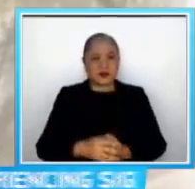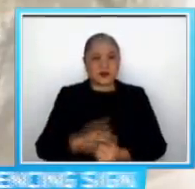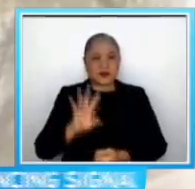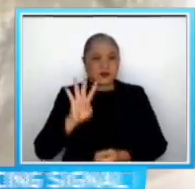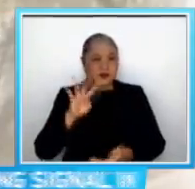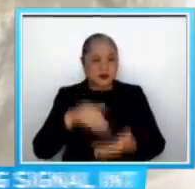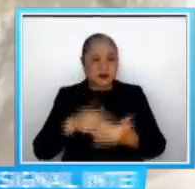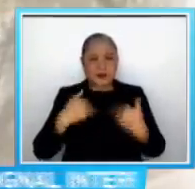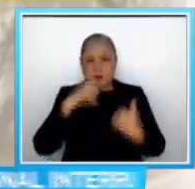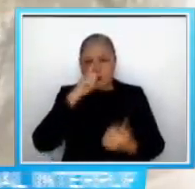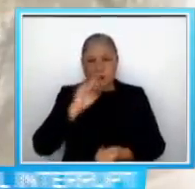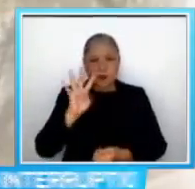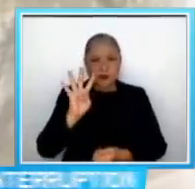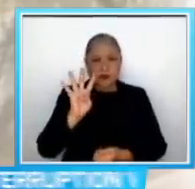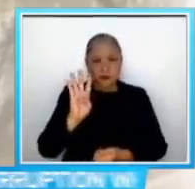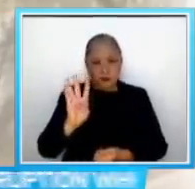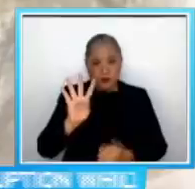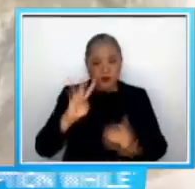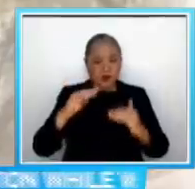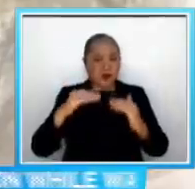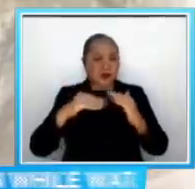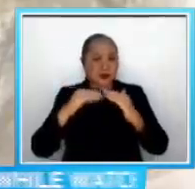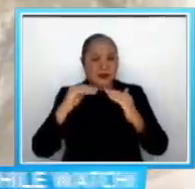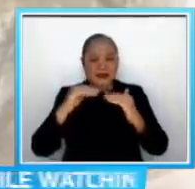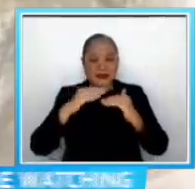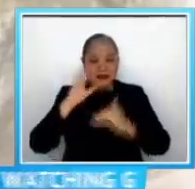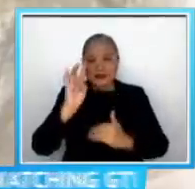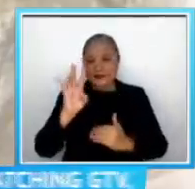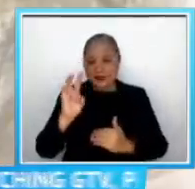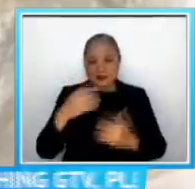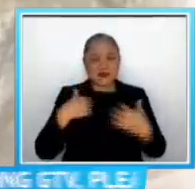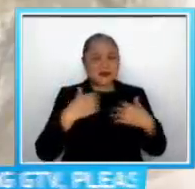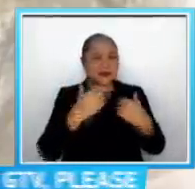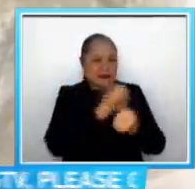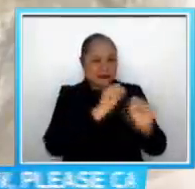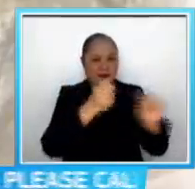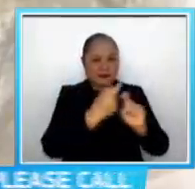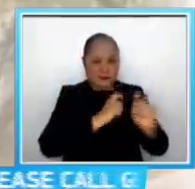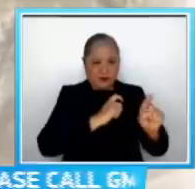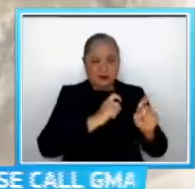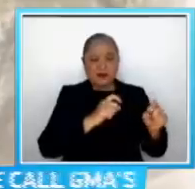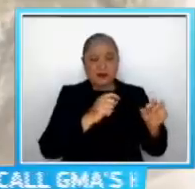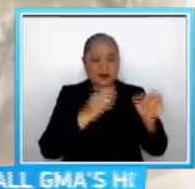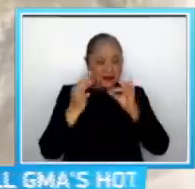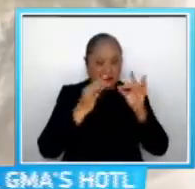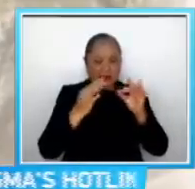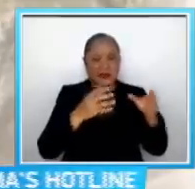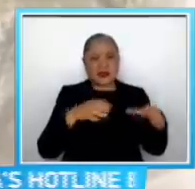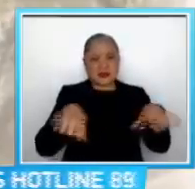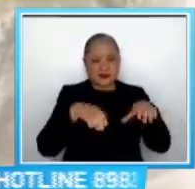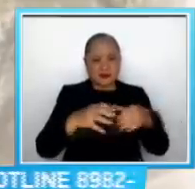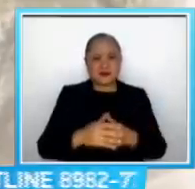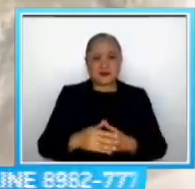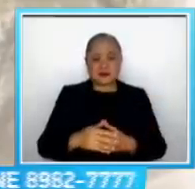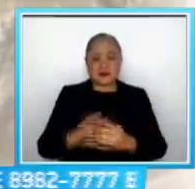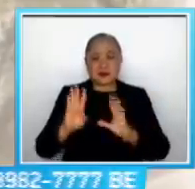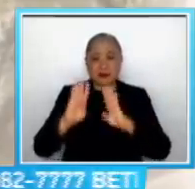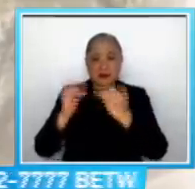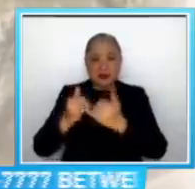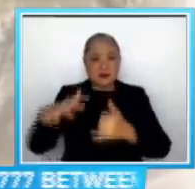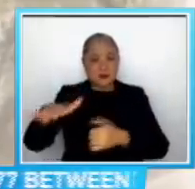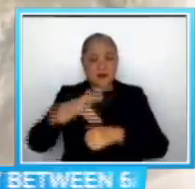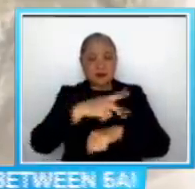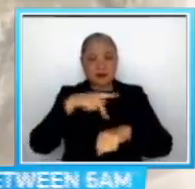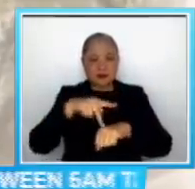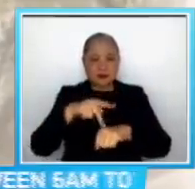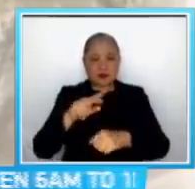-17 na nasa gip sa mga operasyon Sa mahigit 42,000 barangays naman sa buong bansa 24